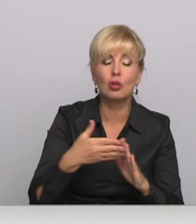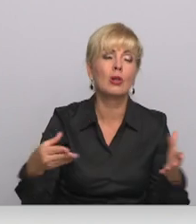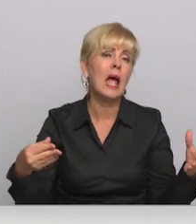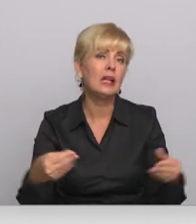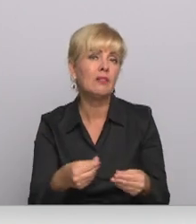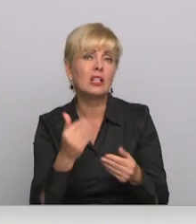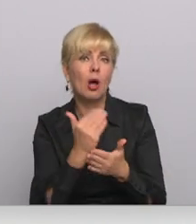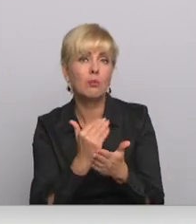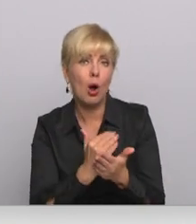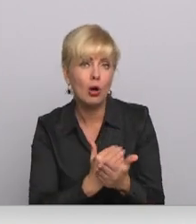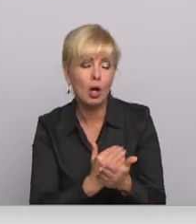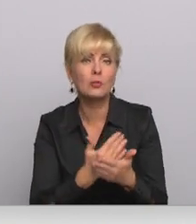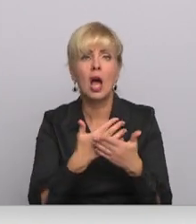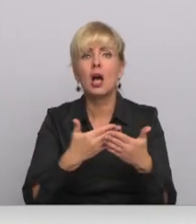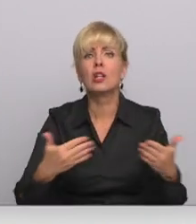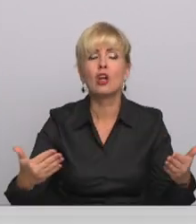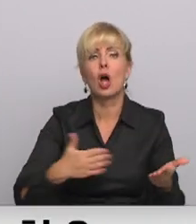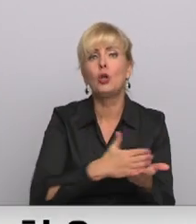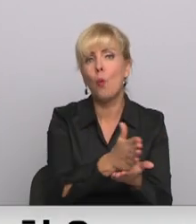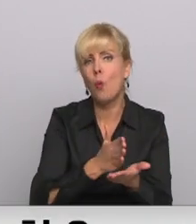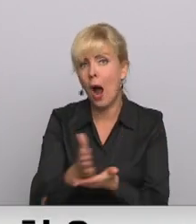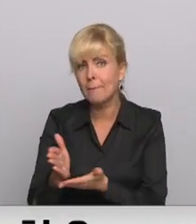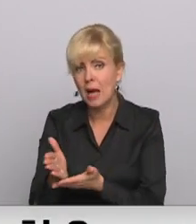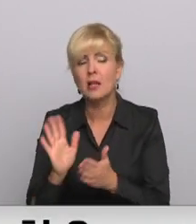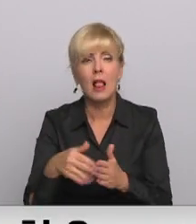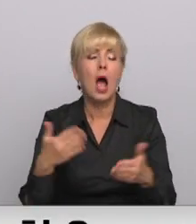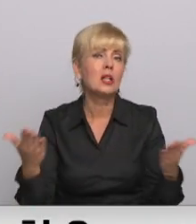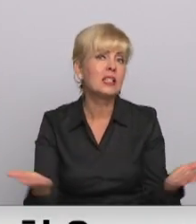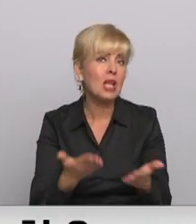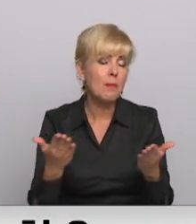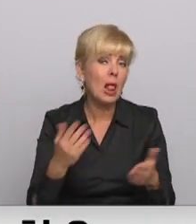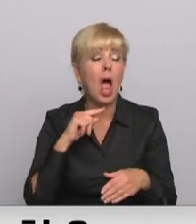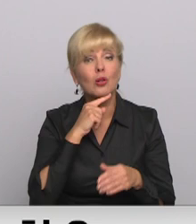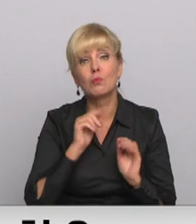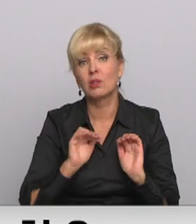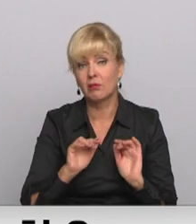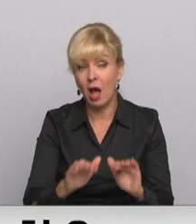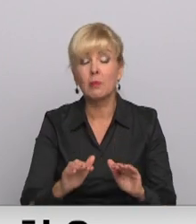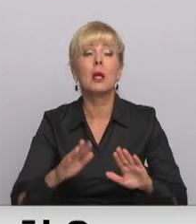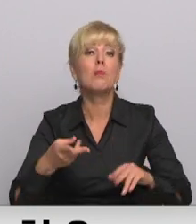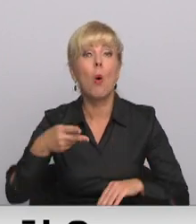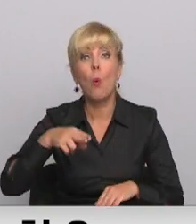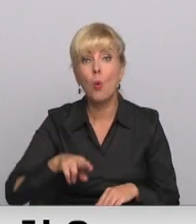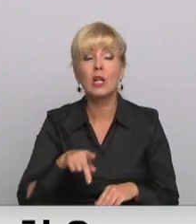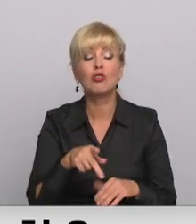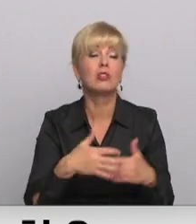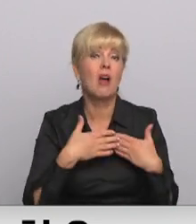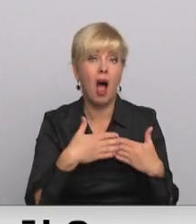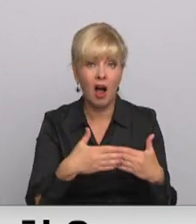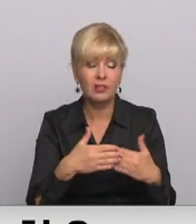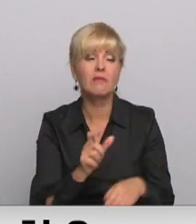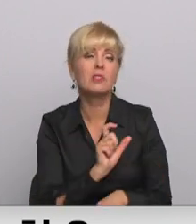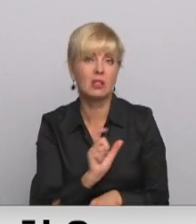programmas, dažādās jomās, lai stimulētu ekonomisko darbību. Un šīs aktivitātes